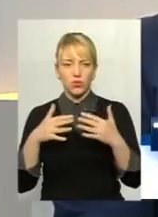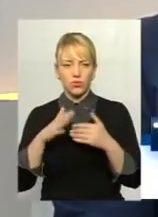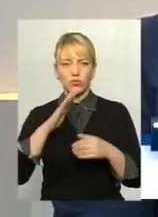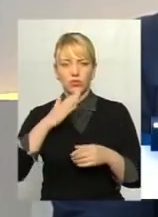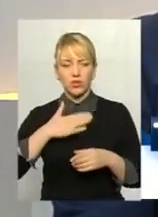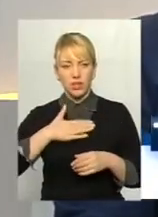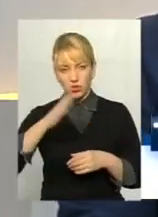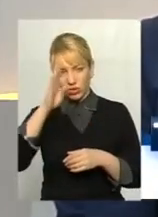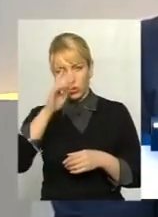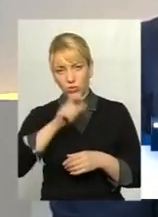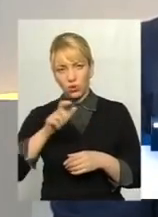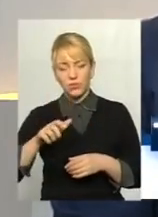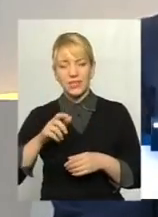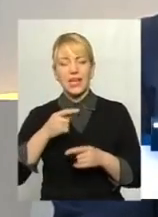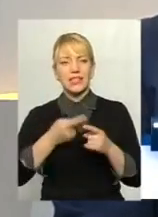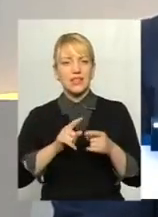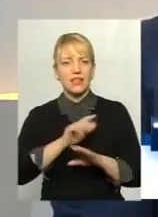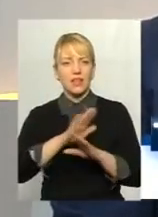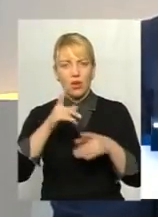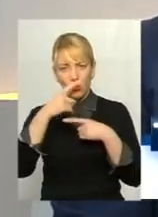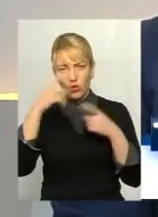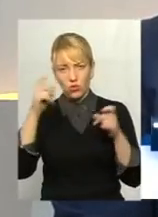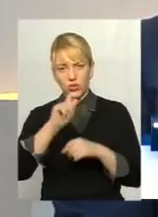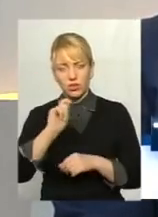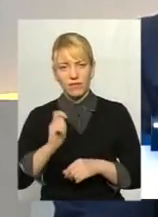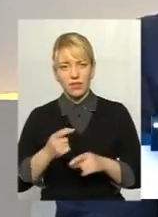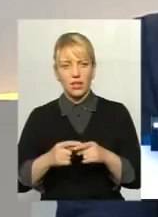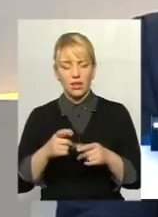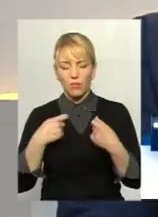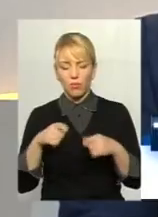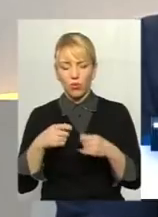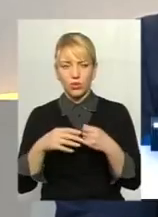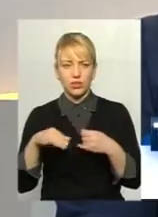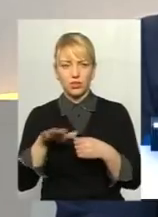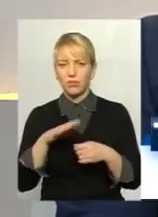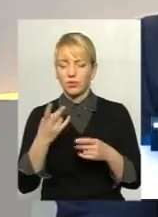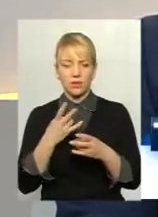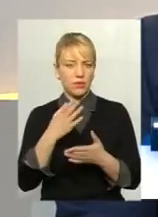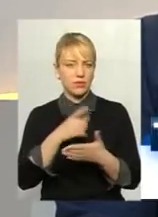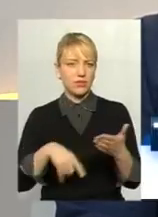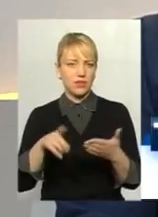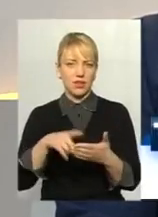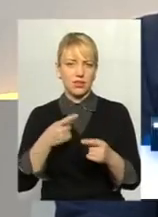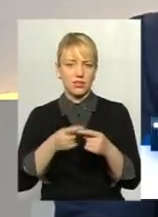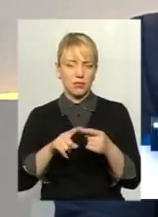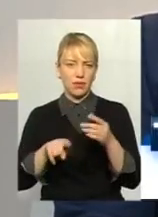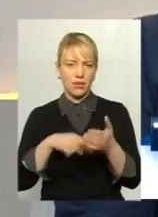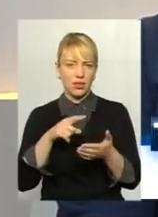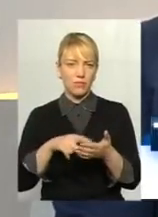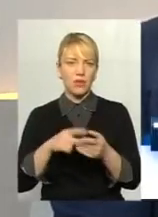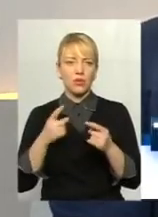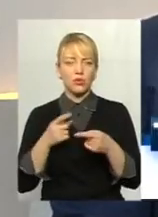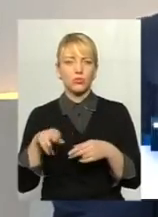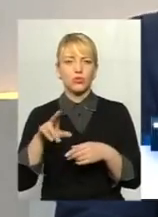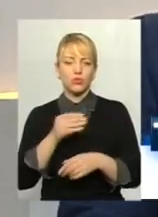оголошена війна. Не оголошена війна. І сьогодні мова про продаж землі взагалі повинна бути сняти всього питання. Тому що то в